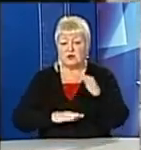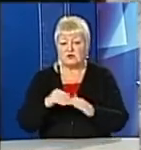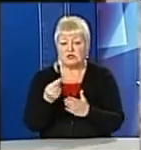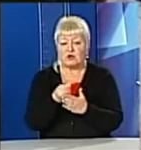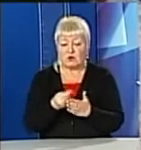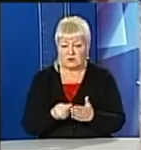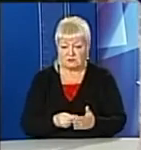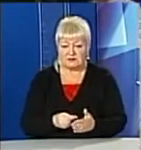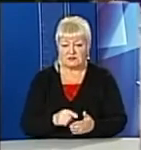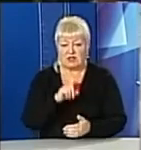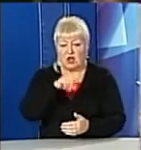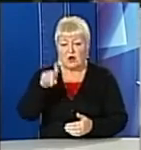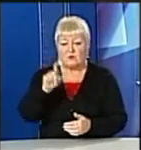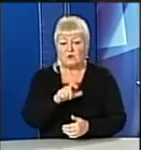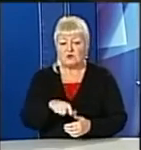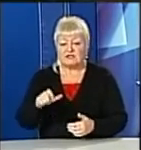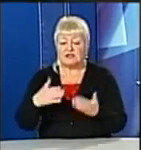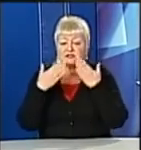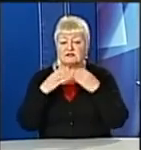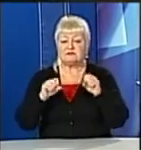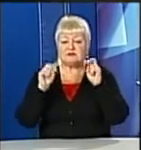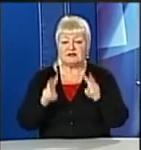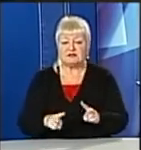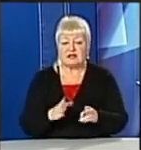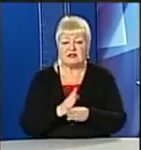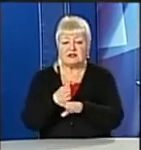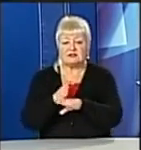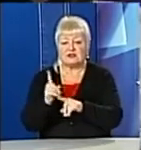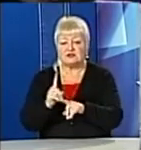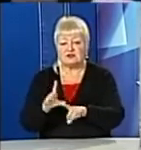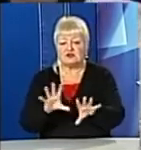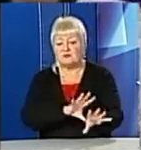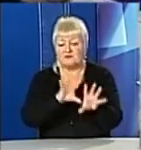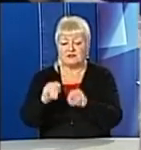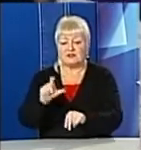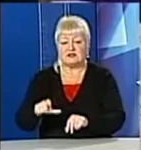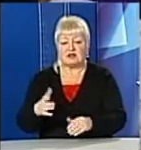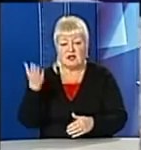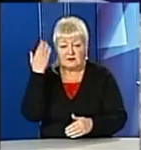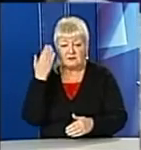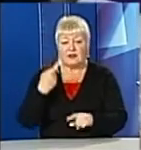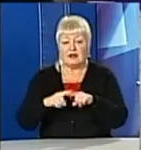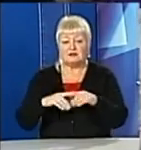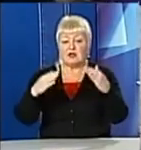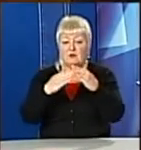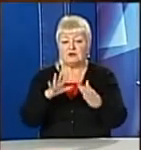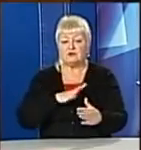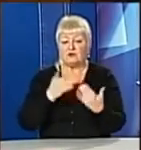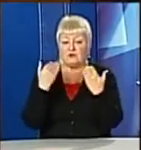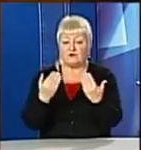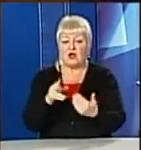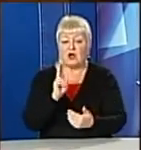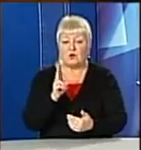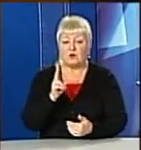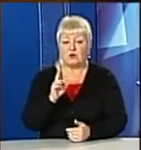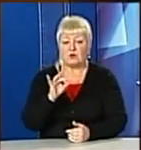Музейники вже неодноразово зверталися у спеціальні інстанції, аби відселити гори сусідів, адже свого часу увесь будинок належав Крушельницький. Треба зараз